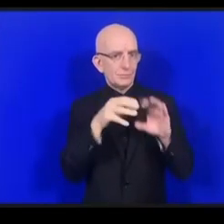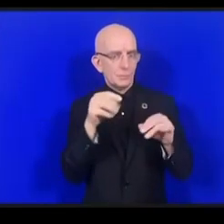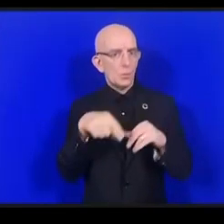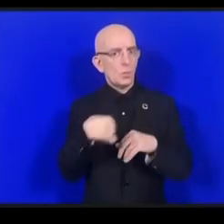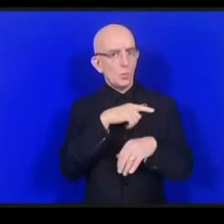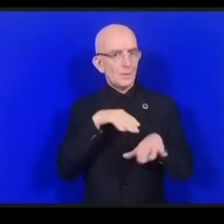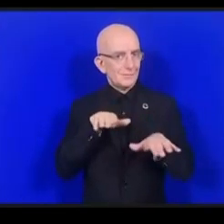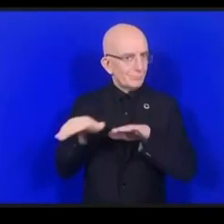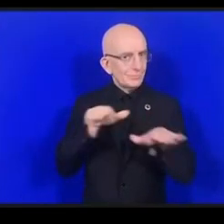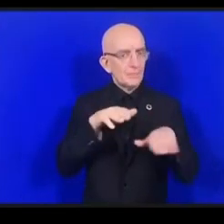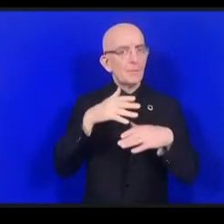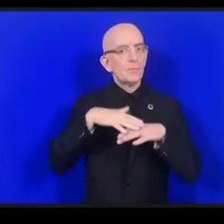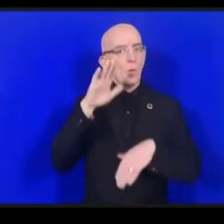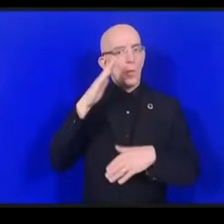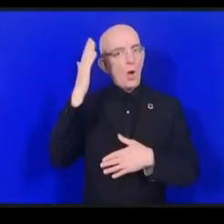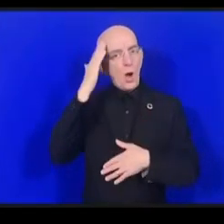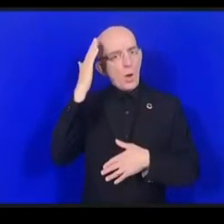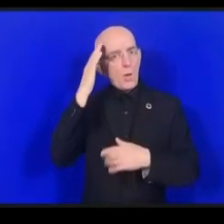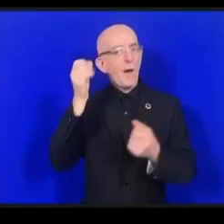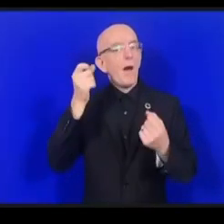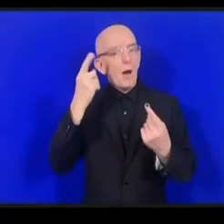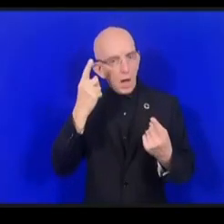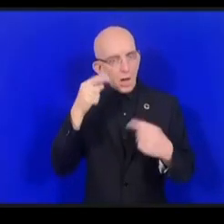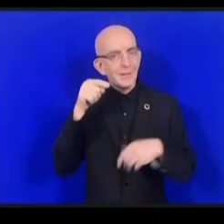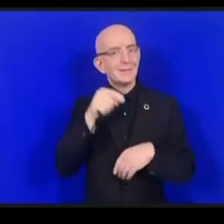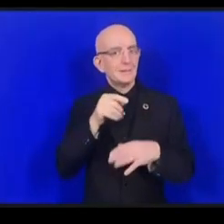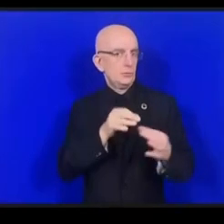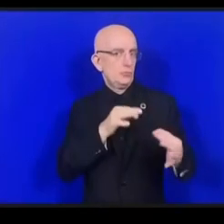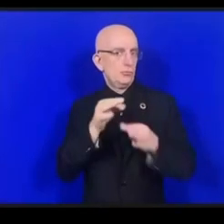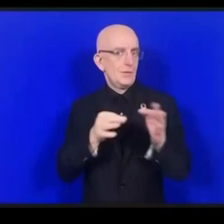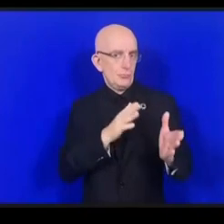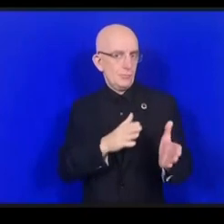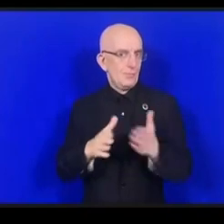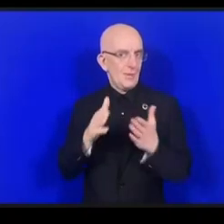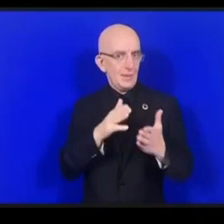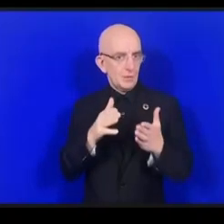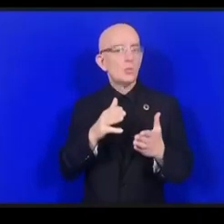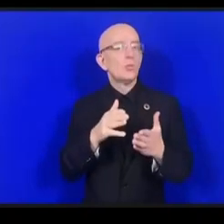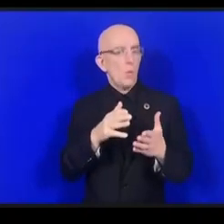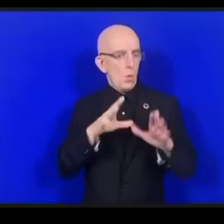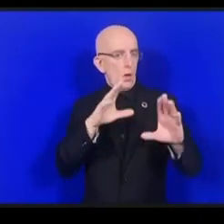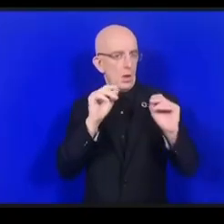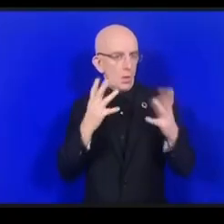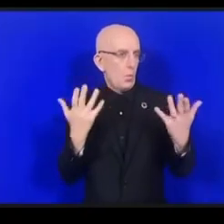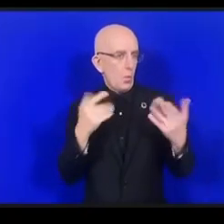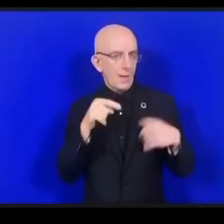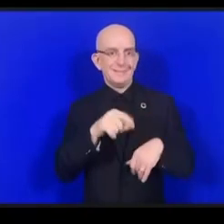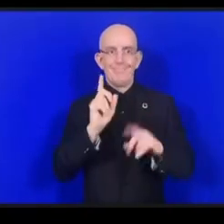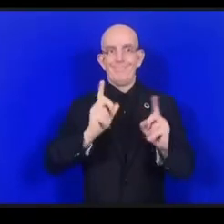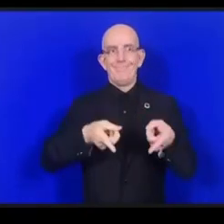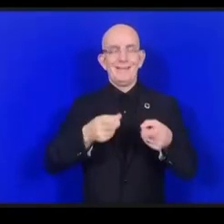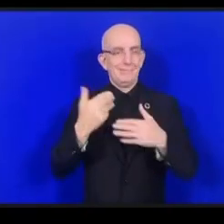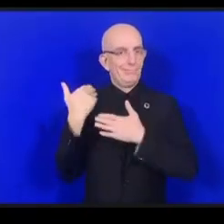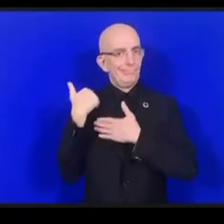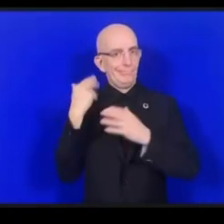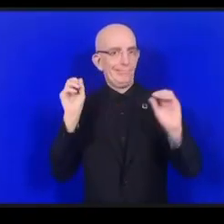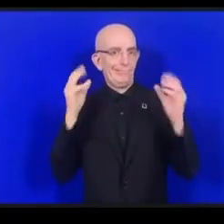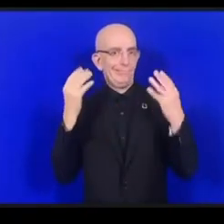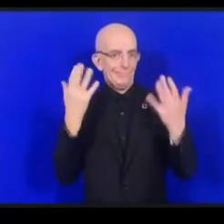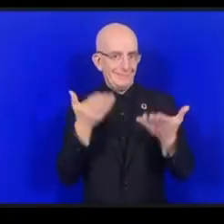والاستراتيجيات مهمة جدا ومن مهم أن نضع نصب أعيننا